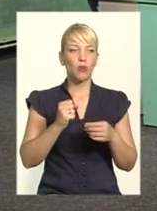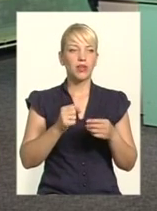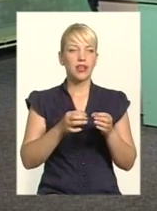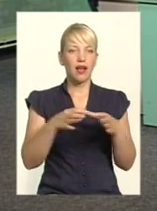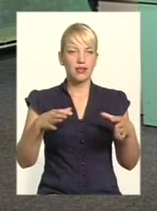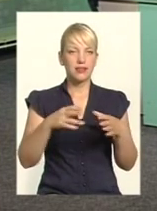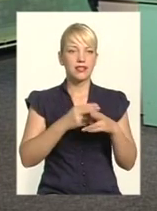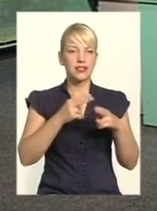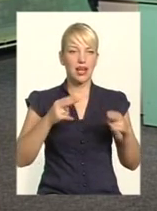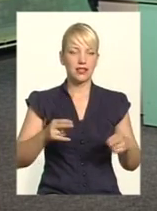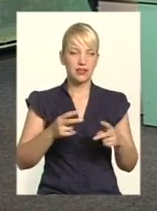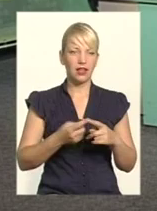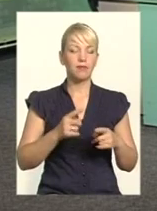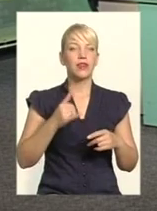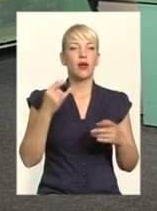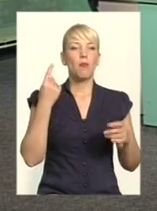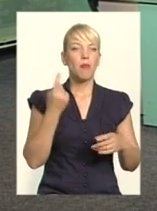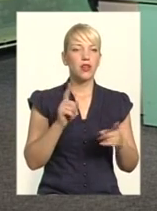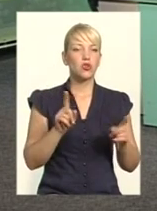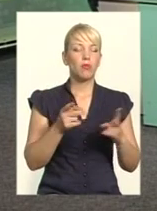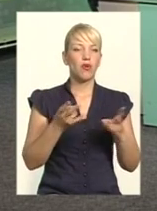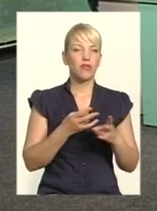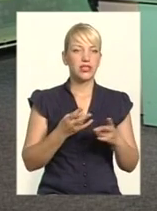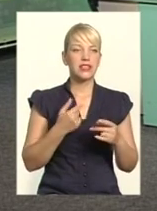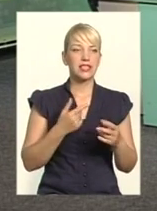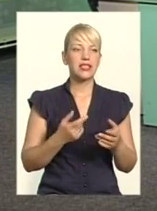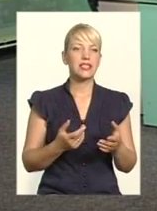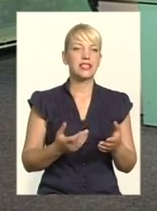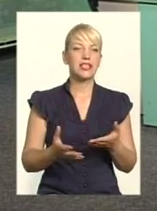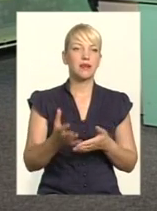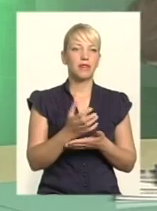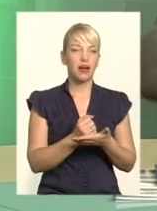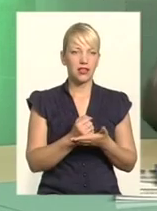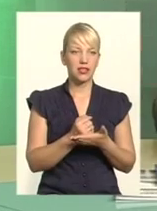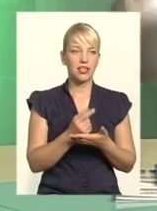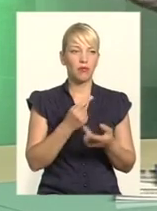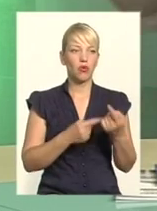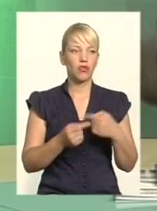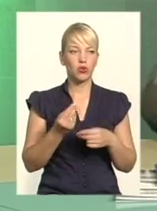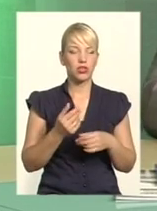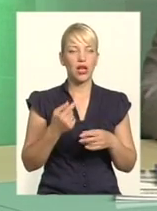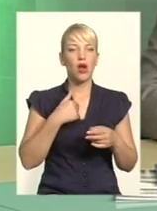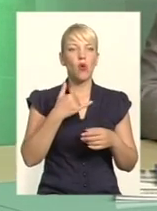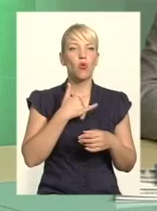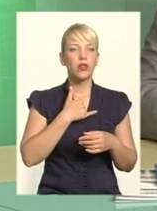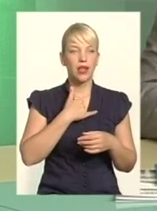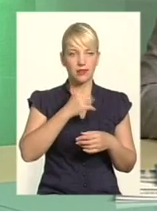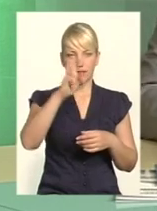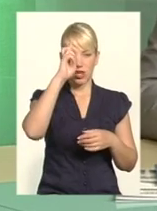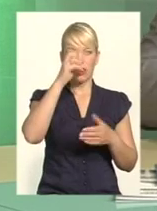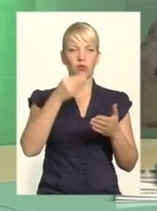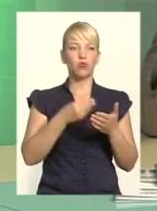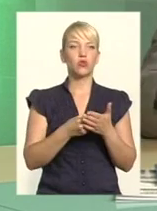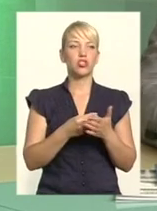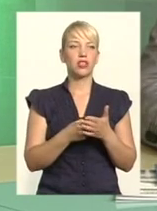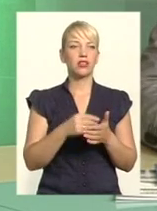має, перше, зібрати, повернути, віддати ці кошти. Не має бути, у нас державний бюджет вже є перевалочним якимось пунктом, тому що